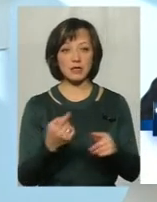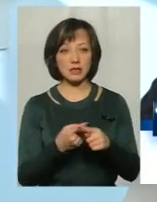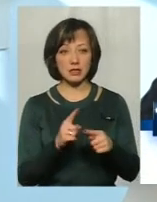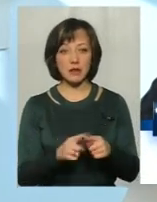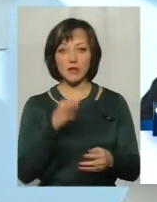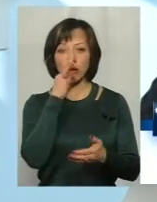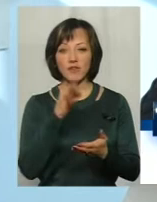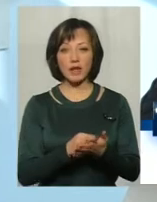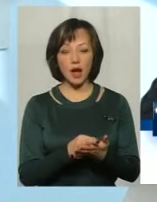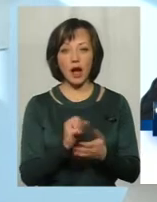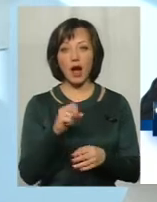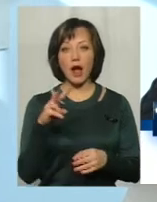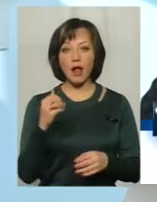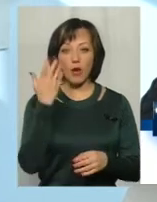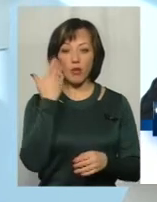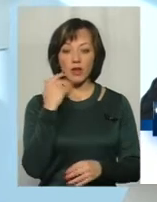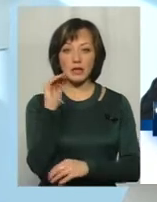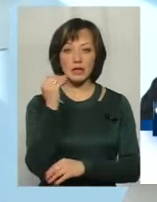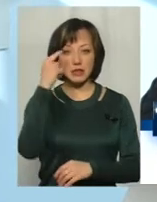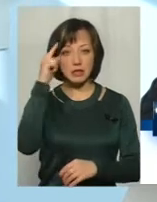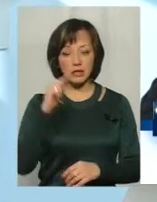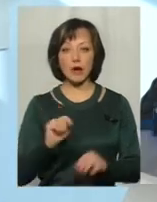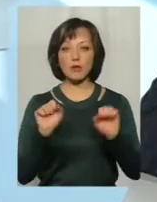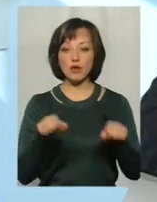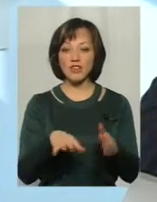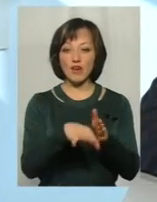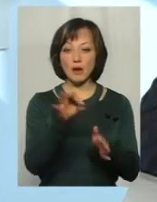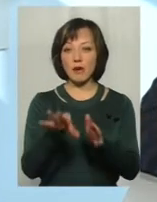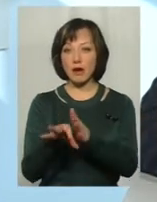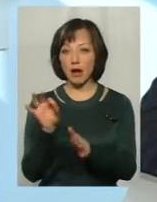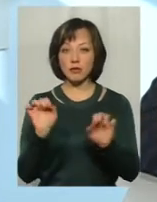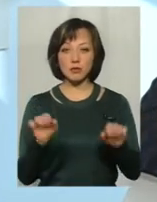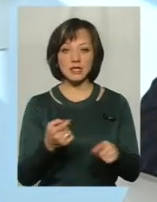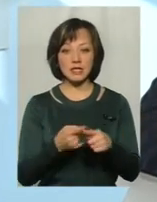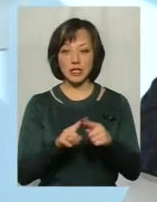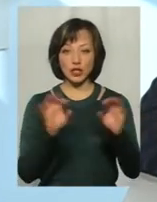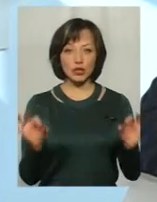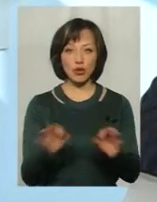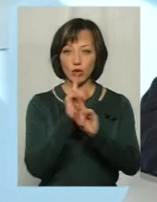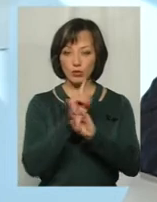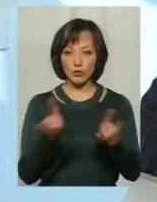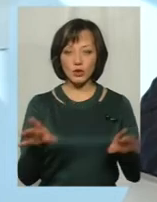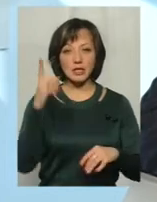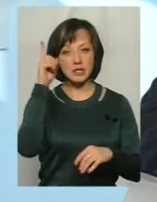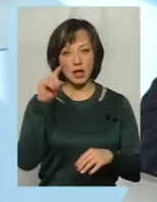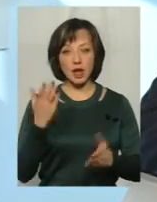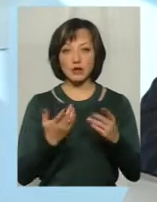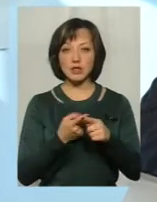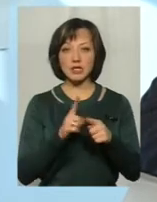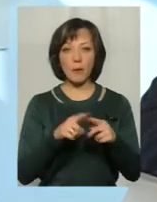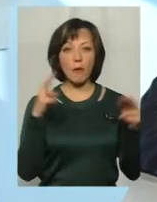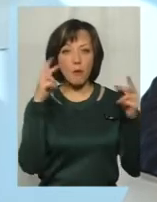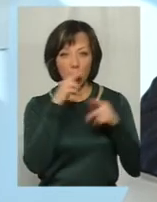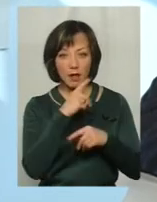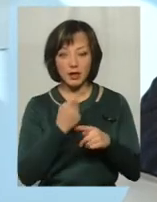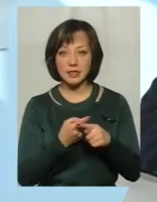це відповідальність. Але коли дитина знає, що вона може вибирати і знає, що їй за це нічого не буде, і знає, що якщо це помилка,